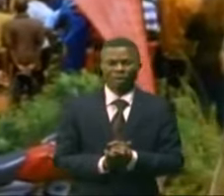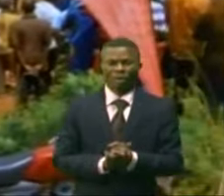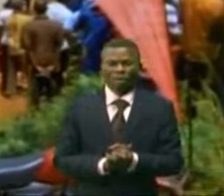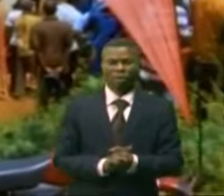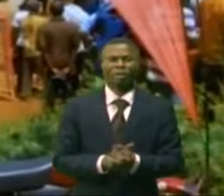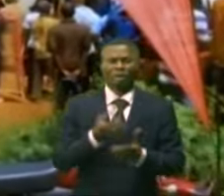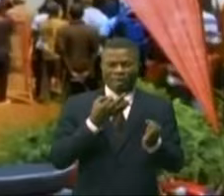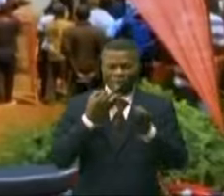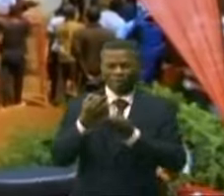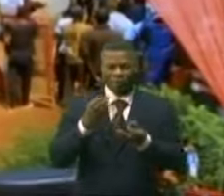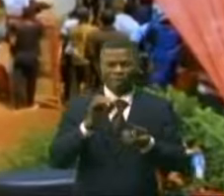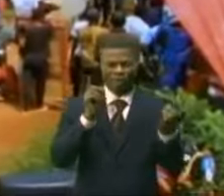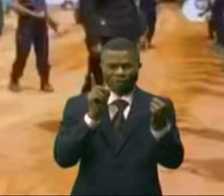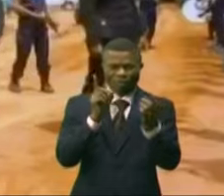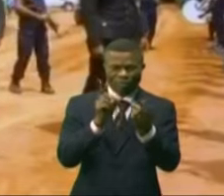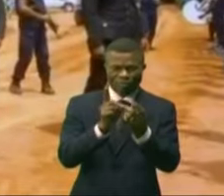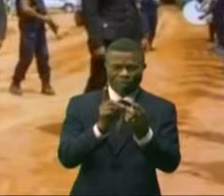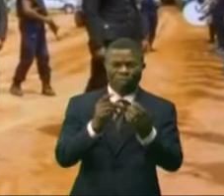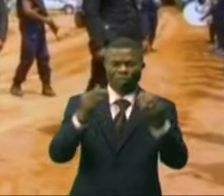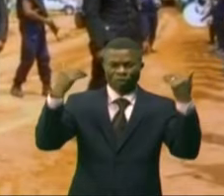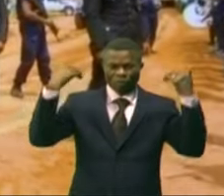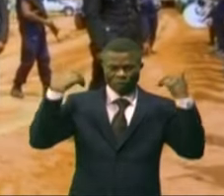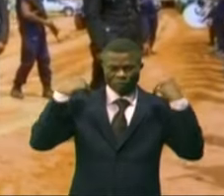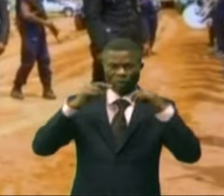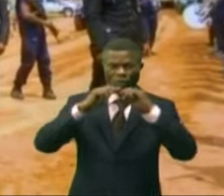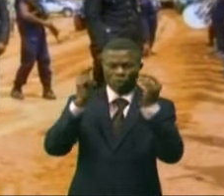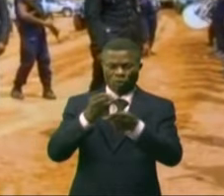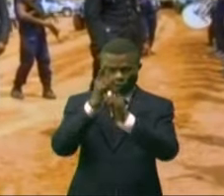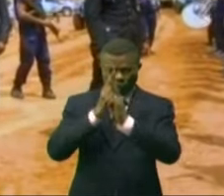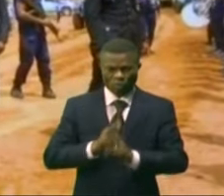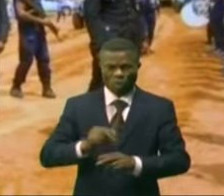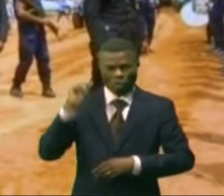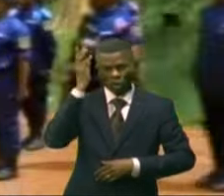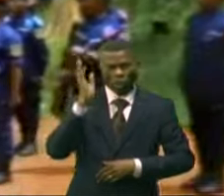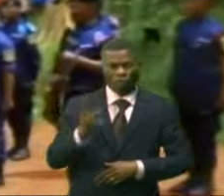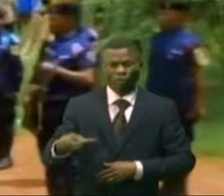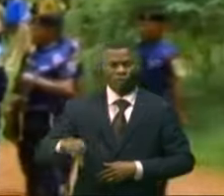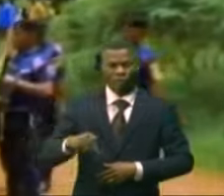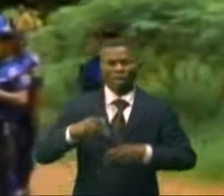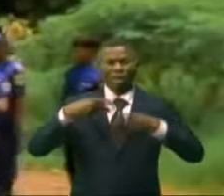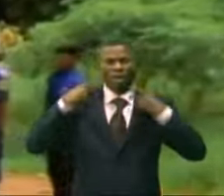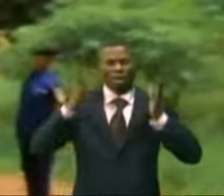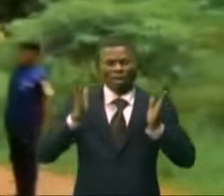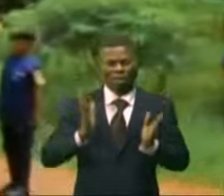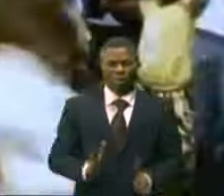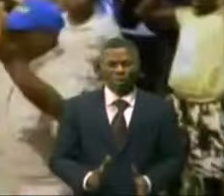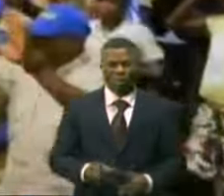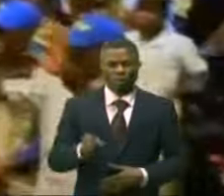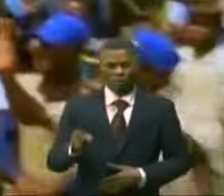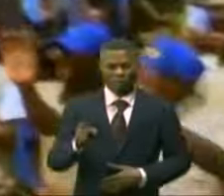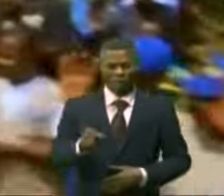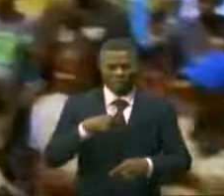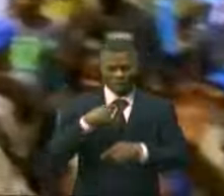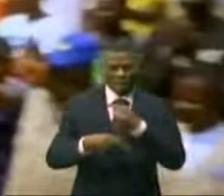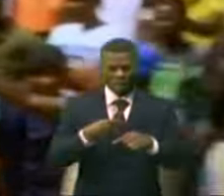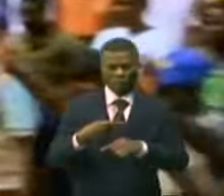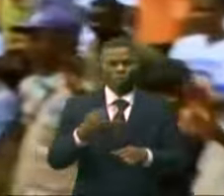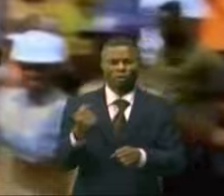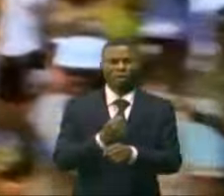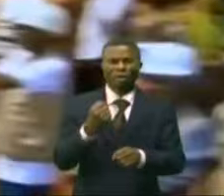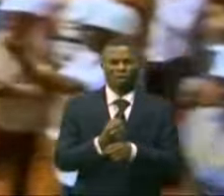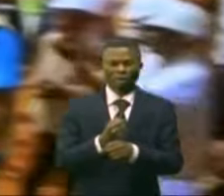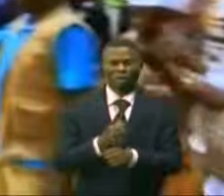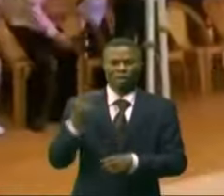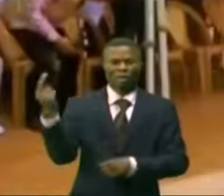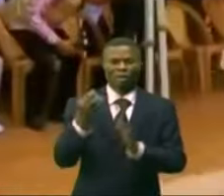Cela a bien évidemment rencontré l'une des priorités du nouveau gouverneur de cette province, le révérend pasteur Mbongalo-Bomiché, qui a lancé officiellement, ce vendredi